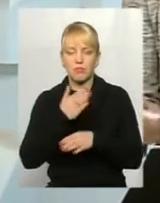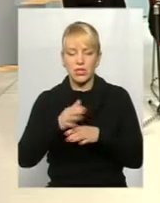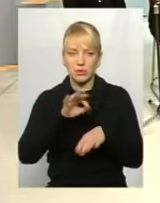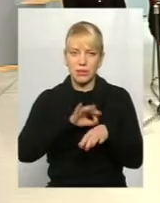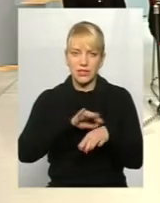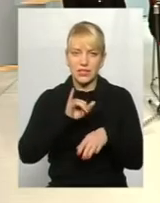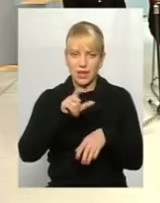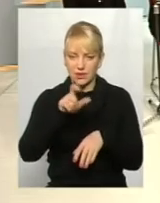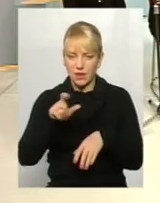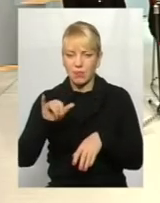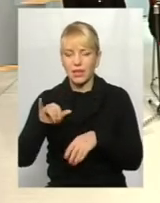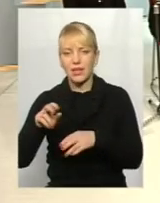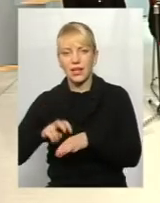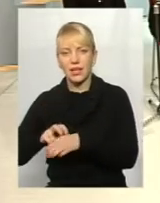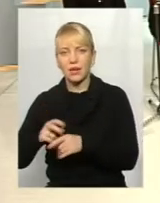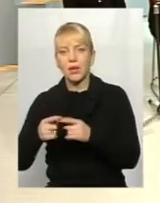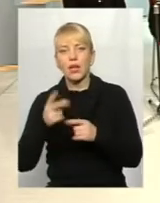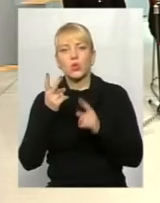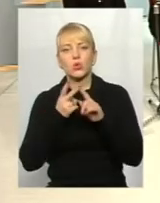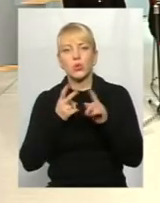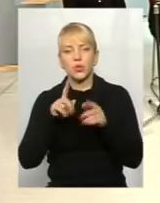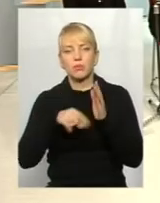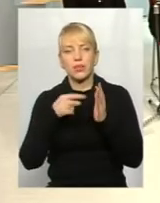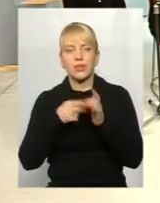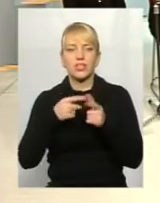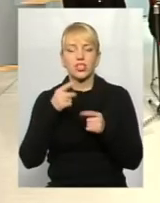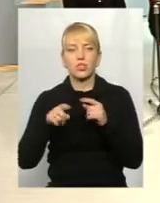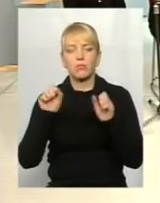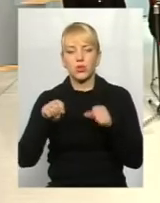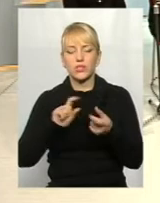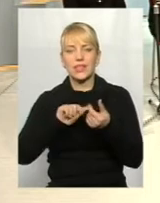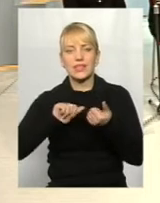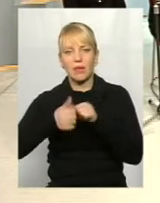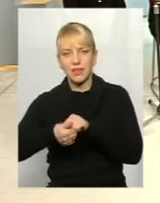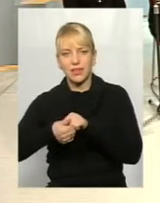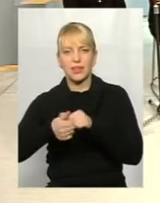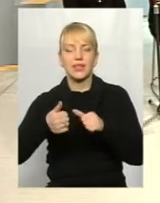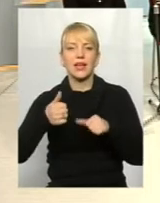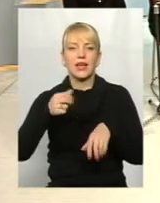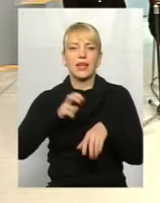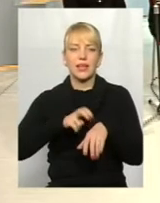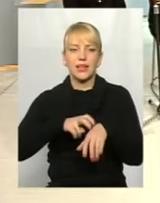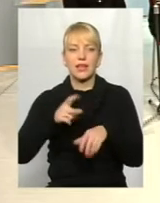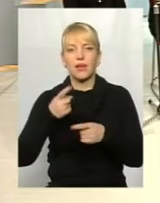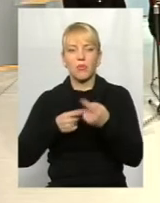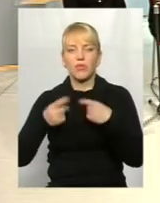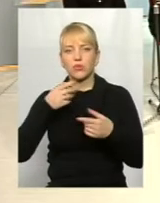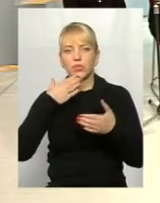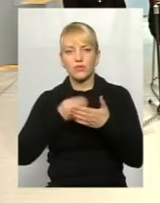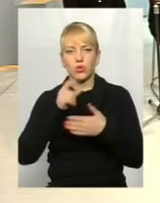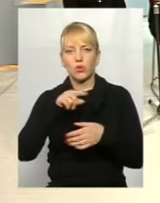-таки відповідь на друге питання. Чи можна змінити лікаря і повернутися назад у четверту поліклініку?